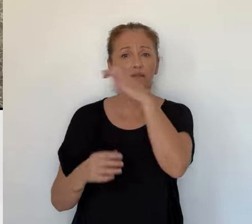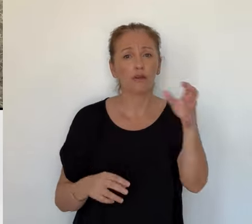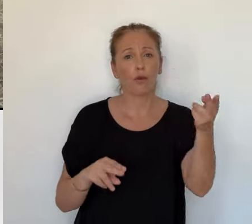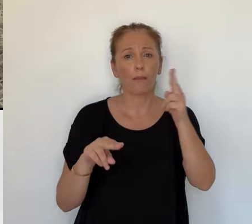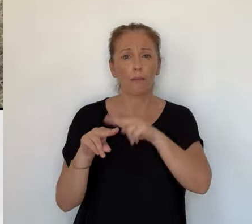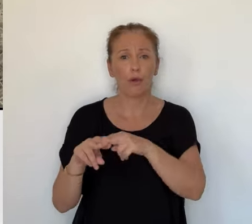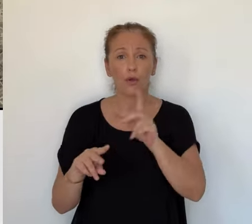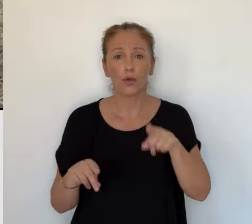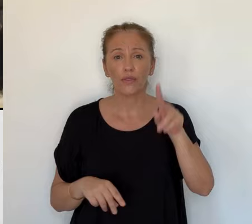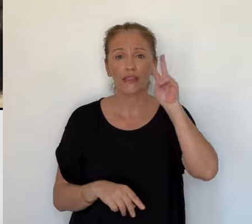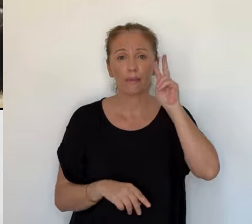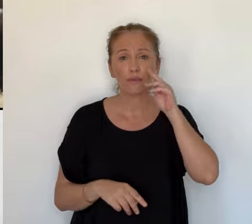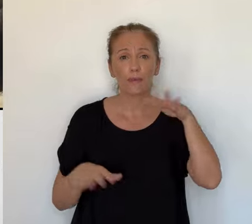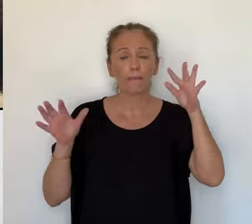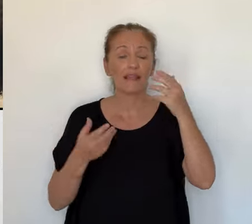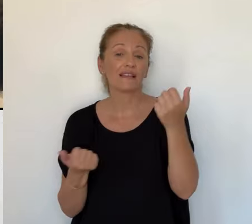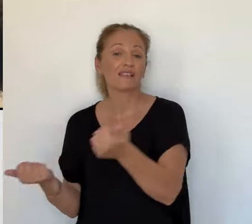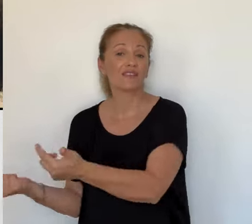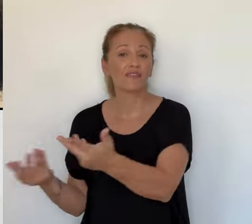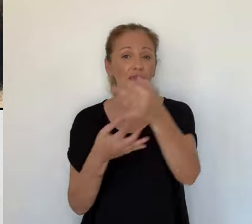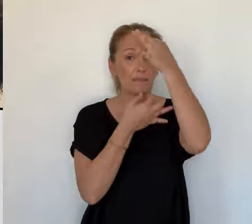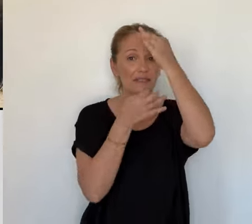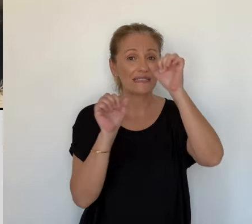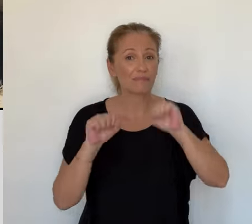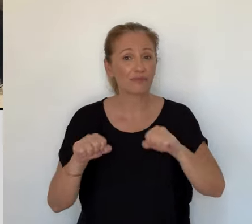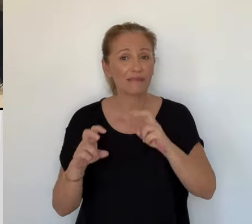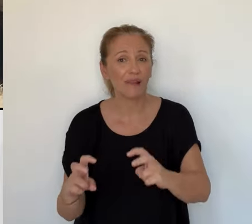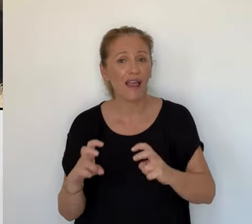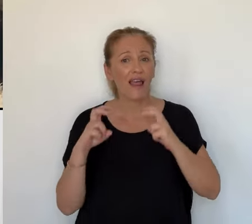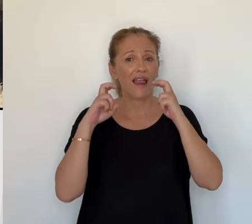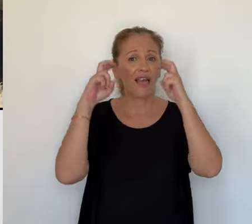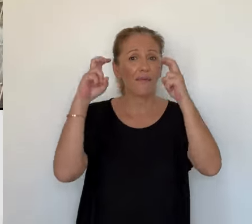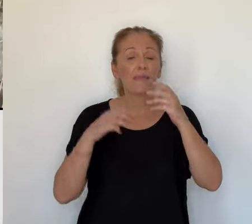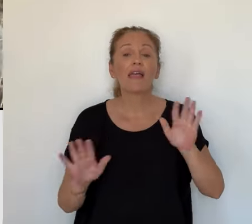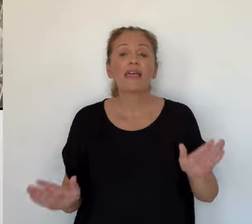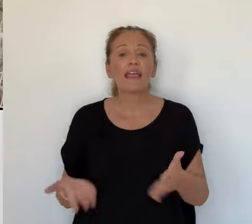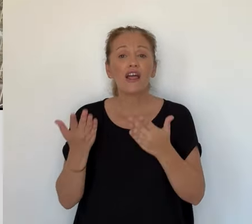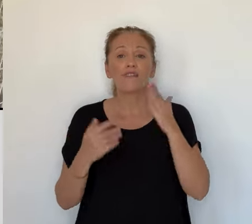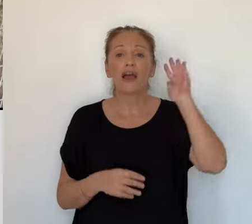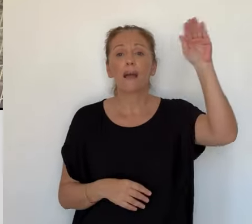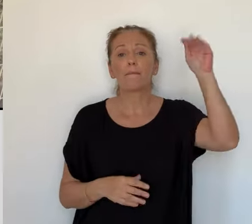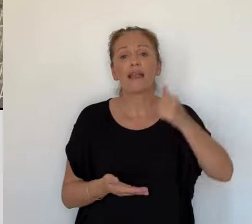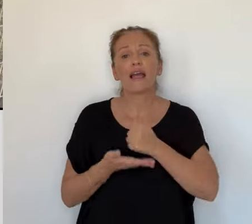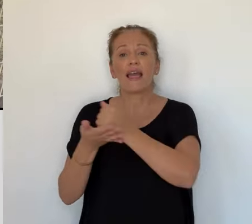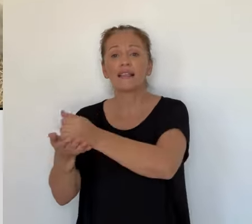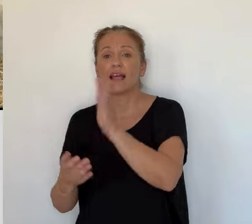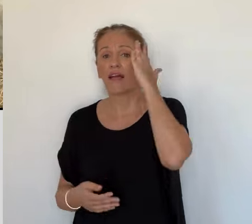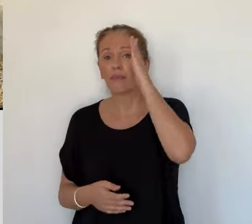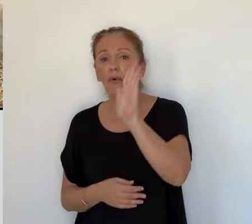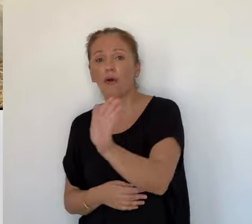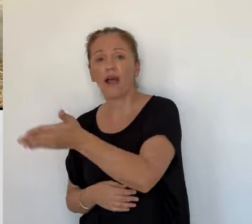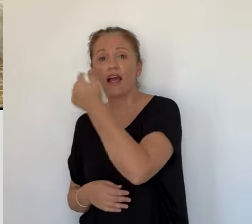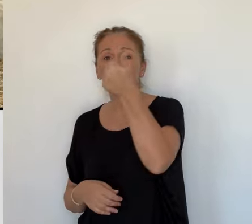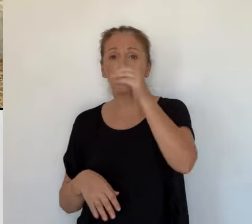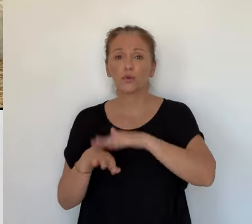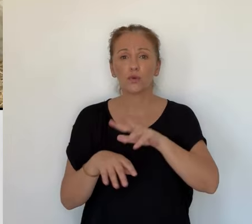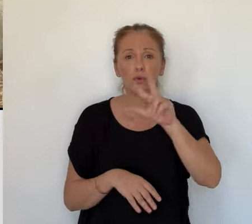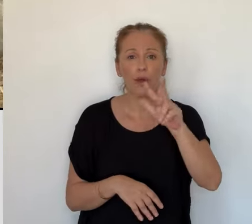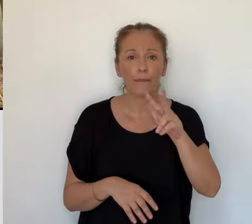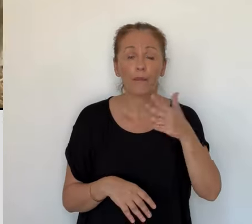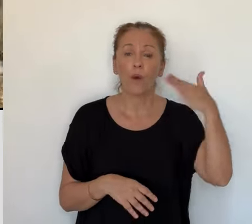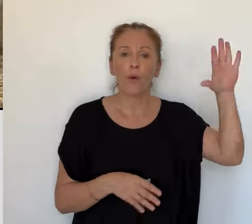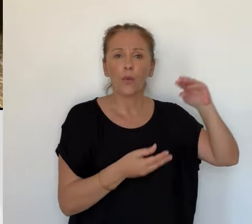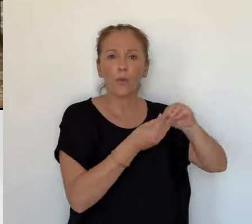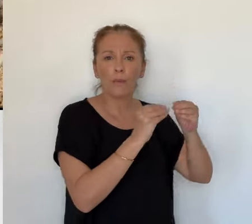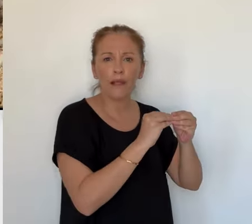puisque les professionnels du secteur estiment que les éleveurs ne font appel à leur service qu'une fois sur trois. Autre facteur important, la